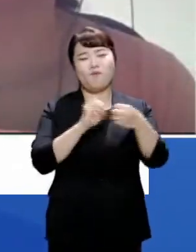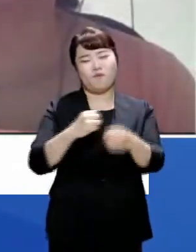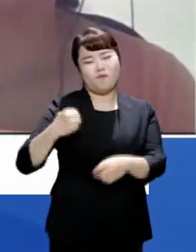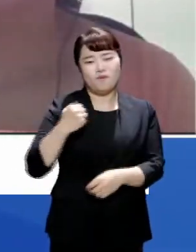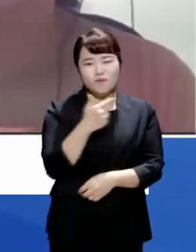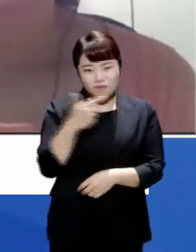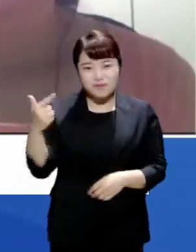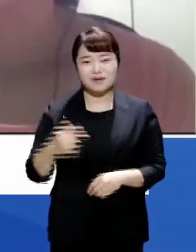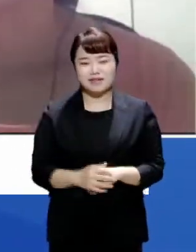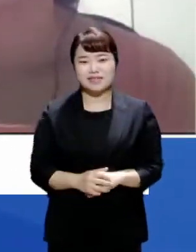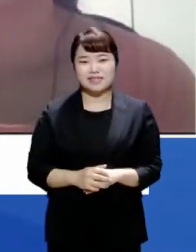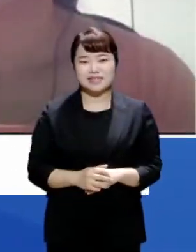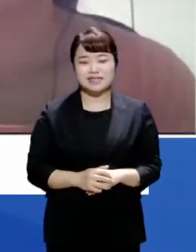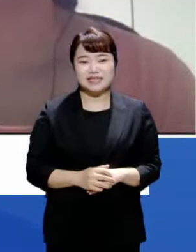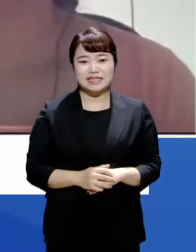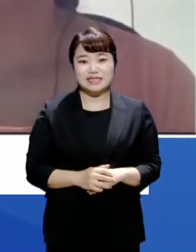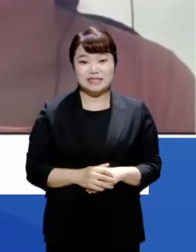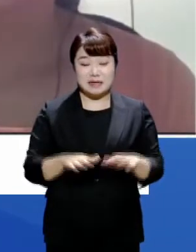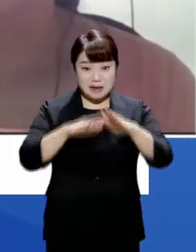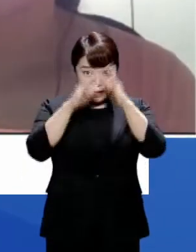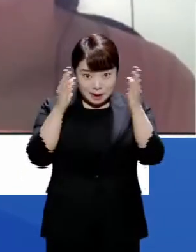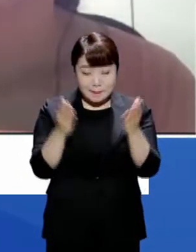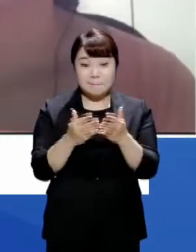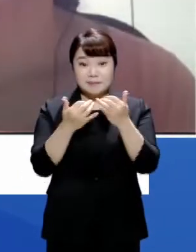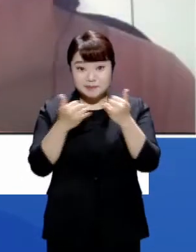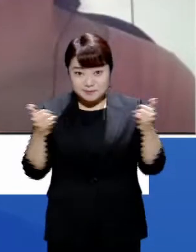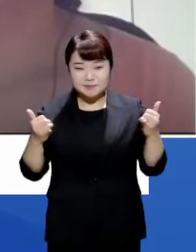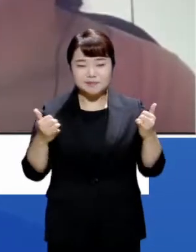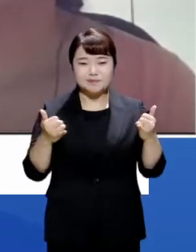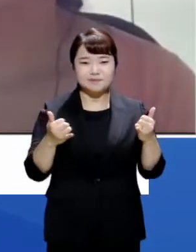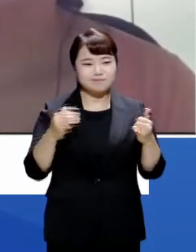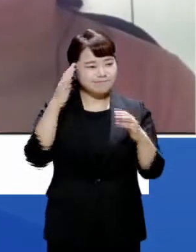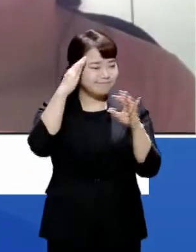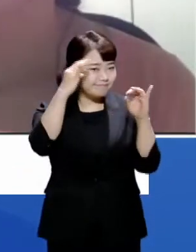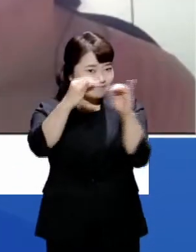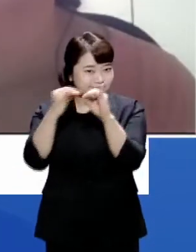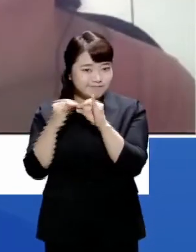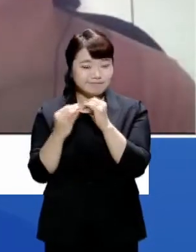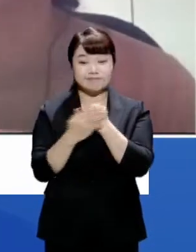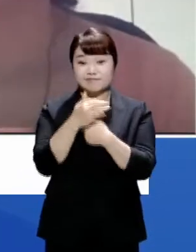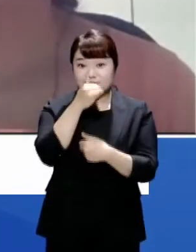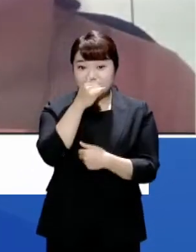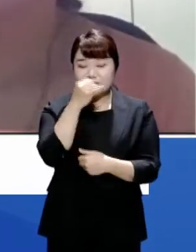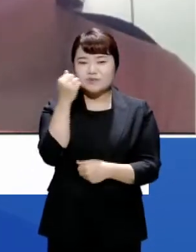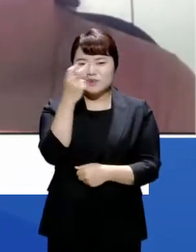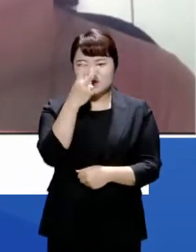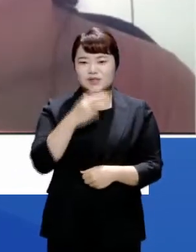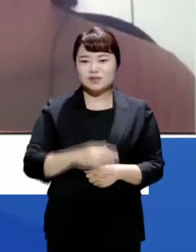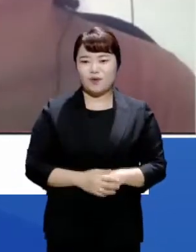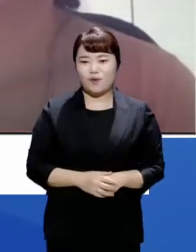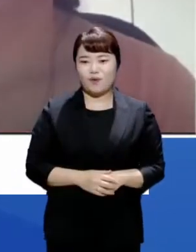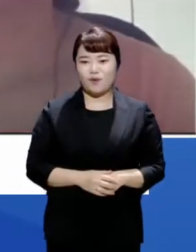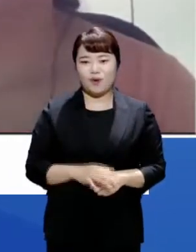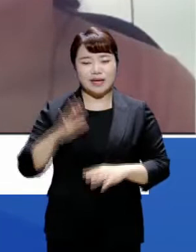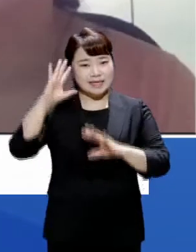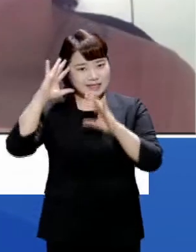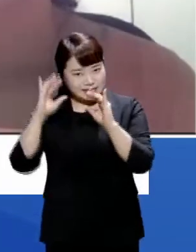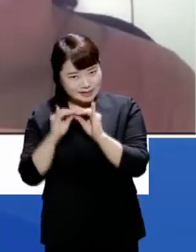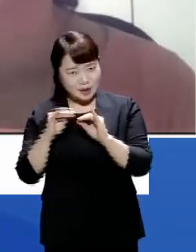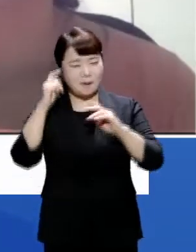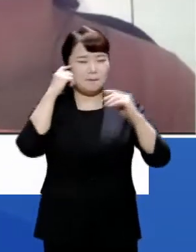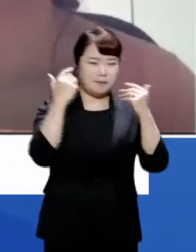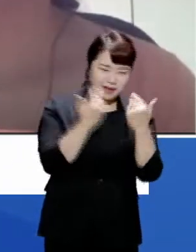그렇기 때문에 많은 분들의 공감을 얻을 수 있었고요. 또 영화 자체가 선과와 찬성과 반대